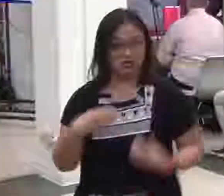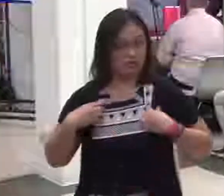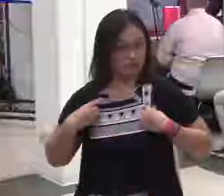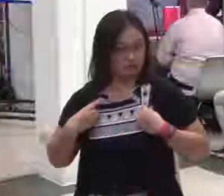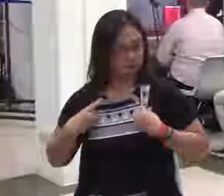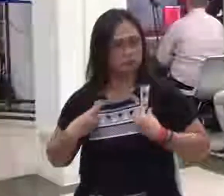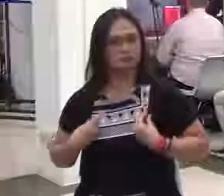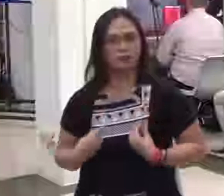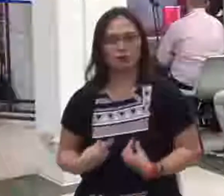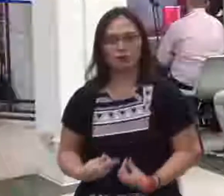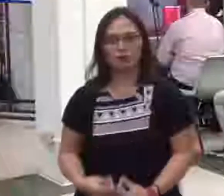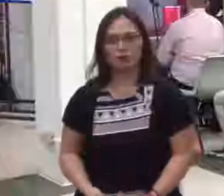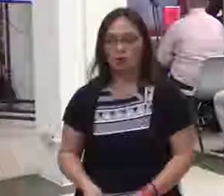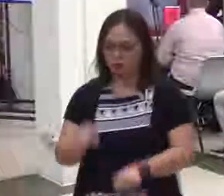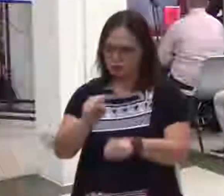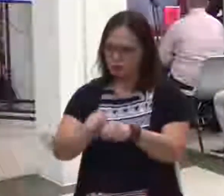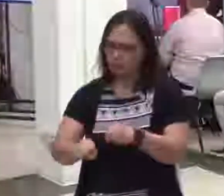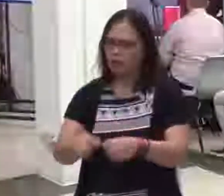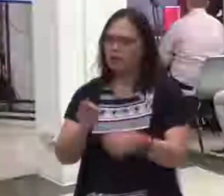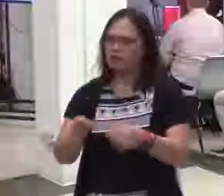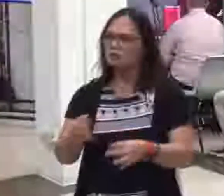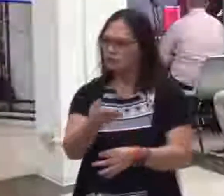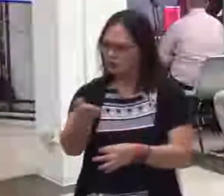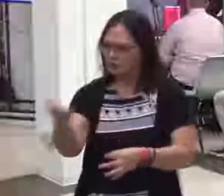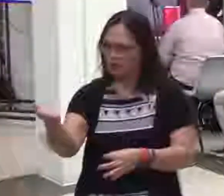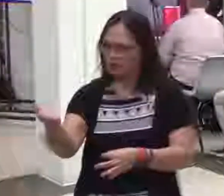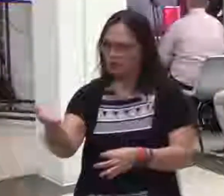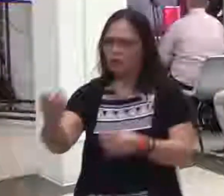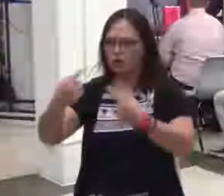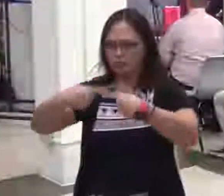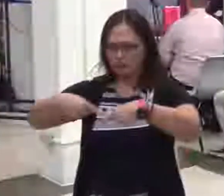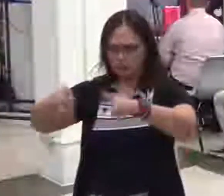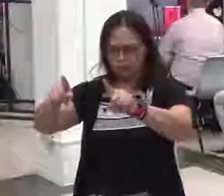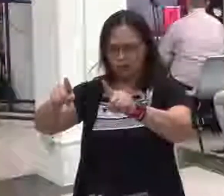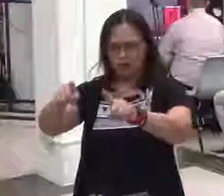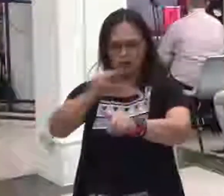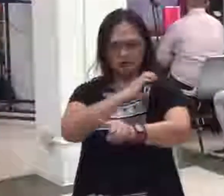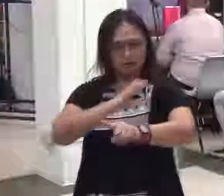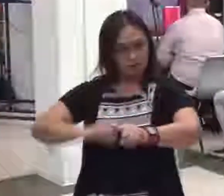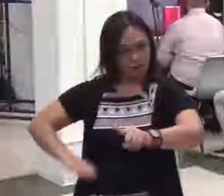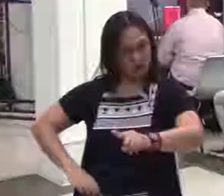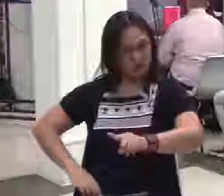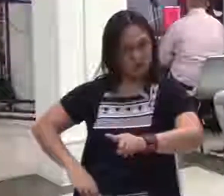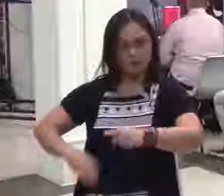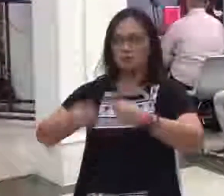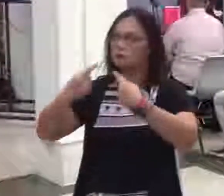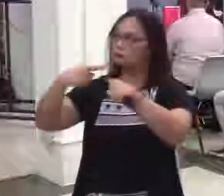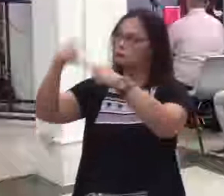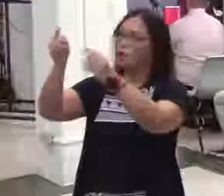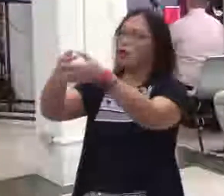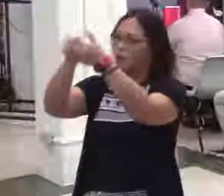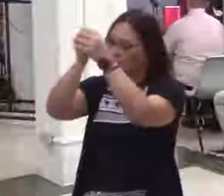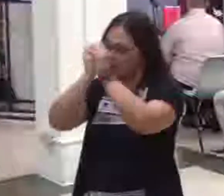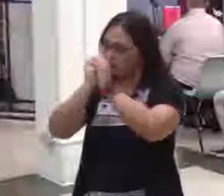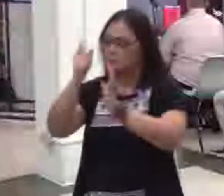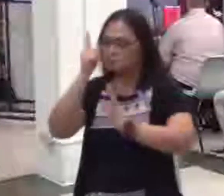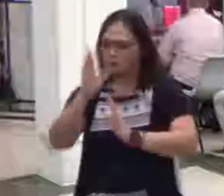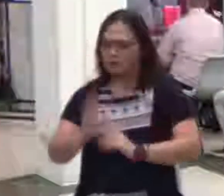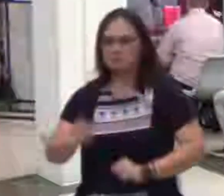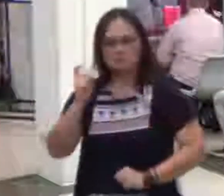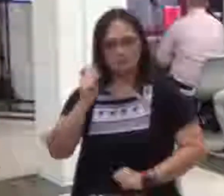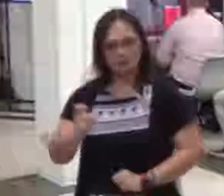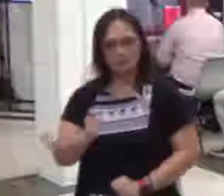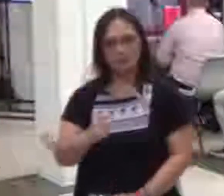and he came to lift us up and he came so that his glory might be